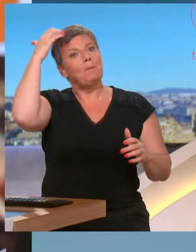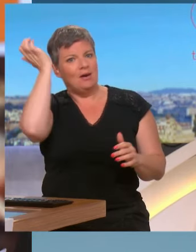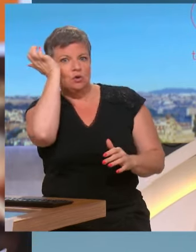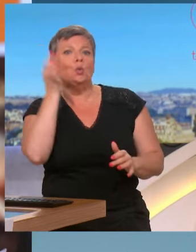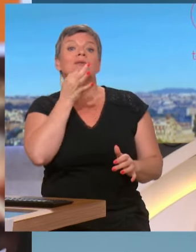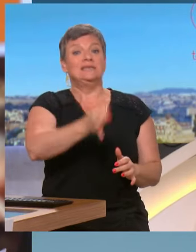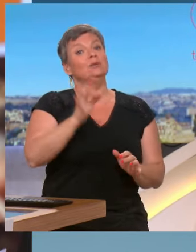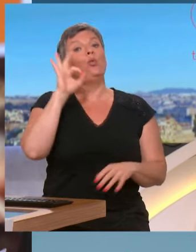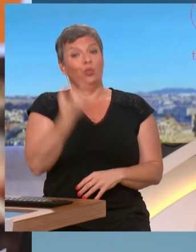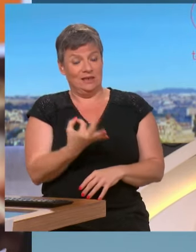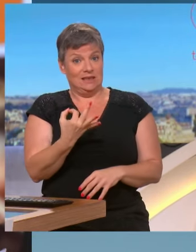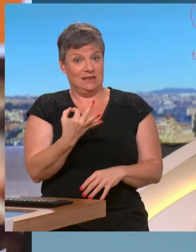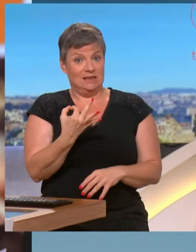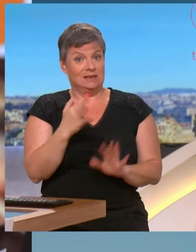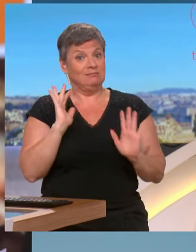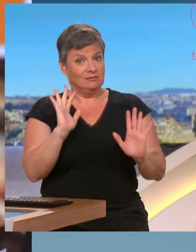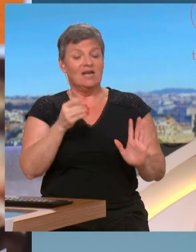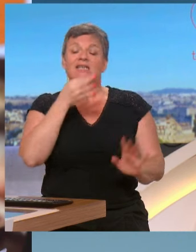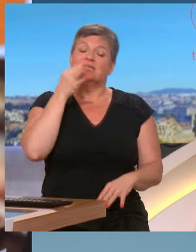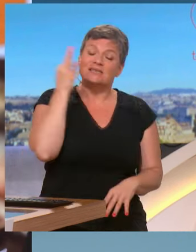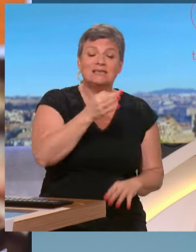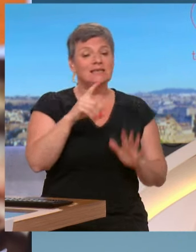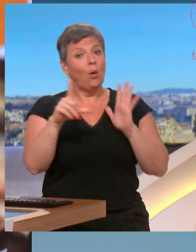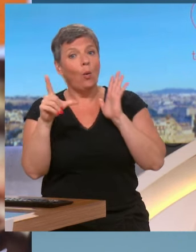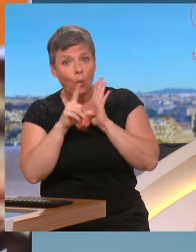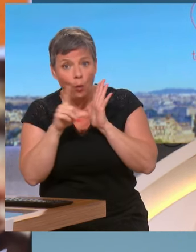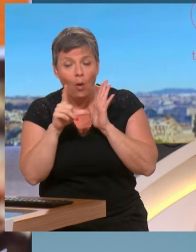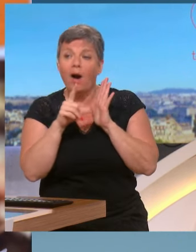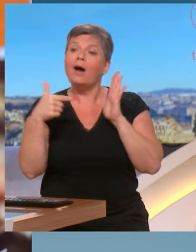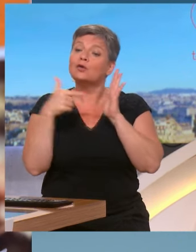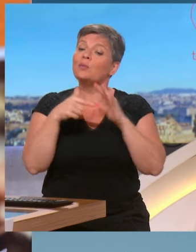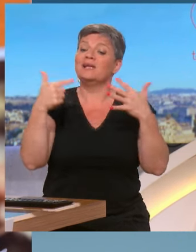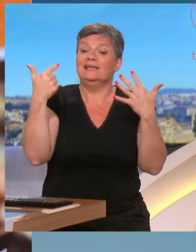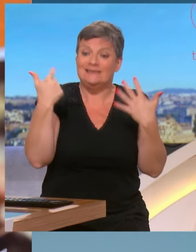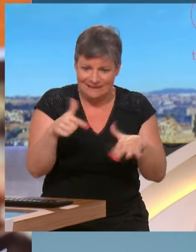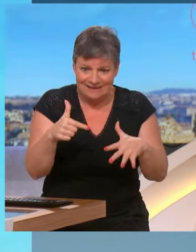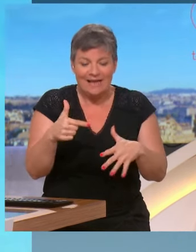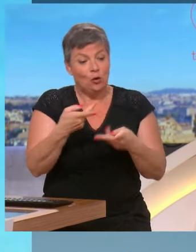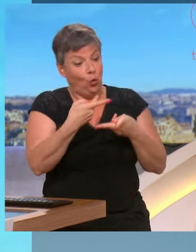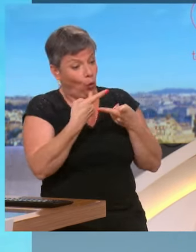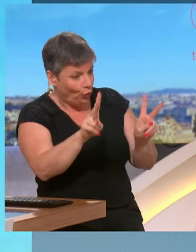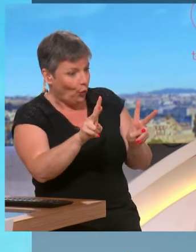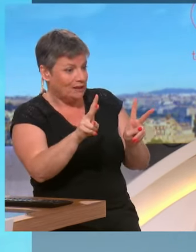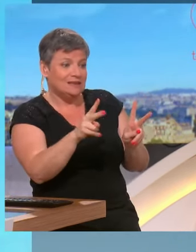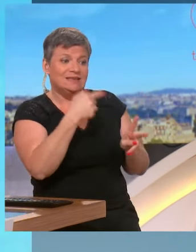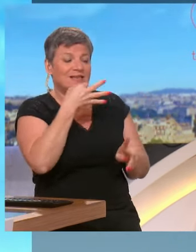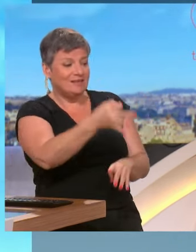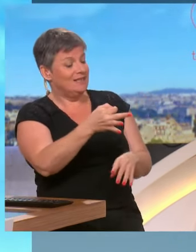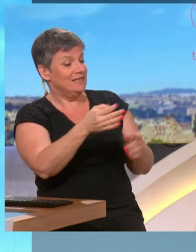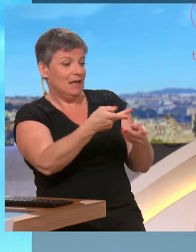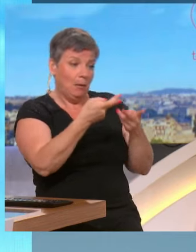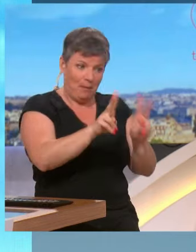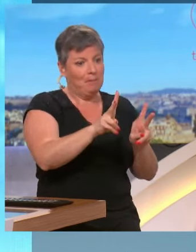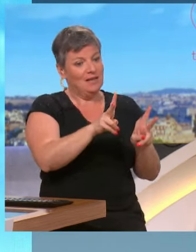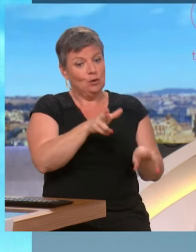dit que la loi de 2017 autorise, donne une possibilité... Un permis de tuer.